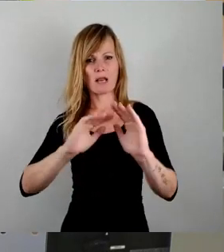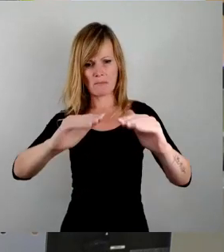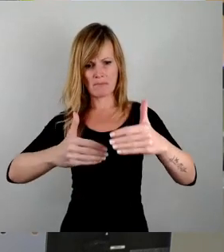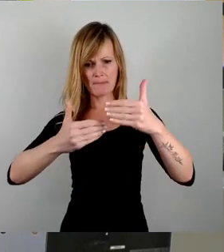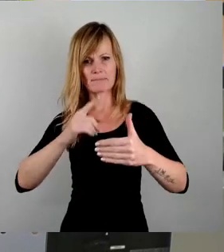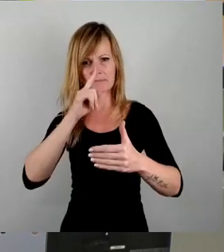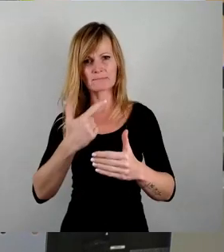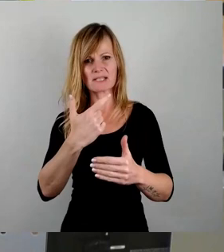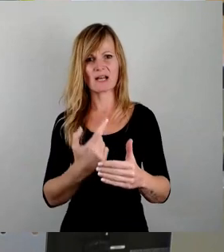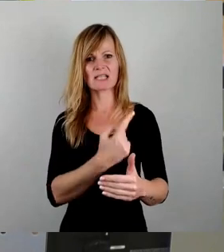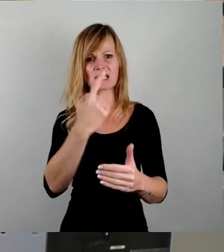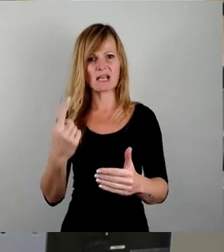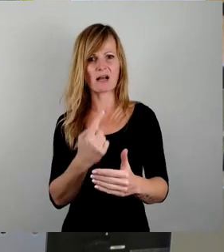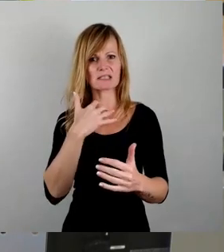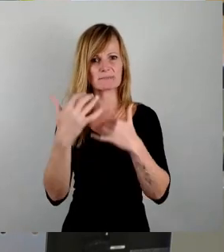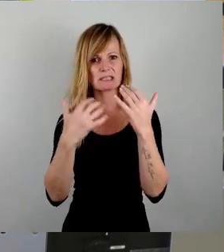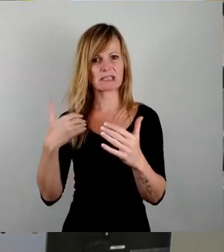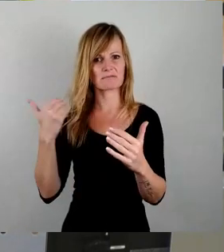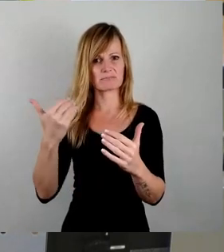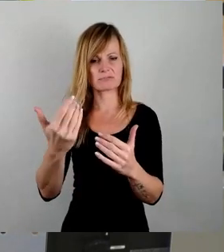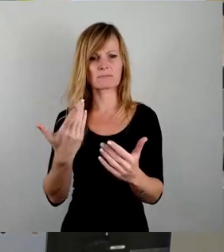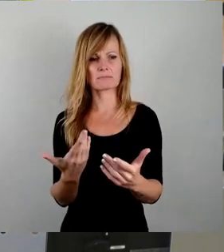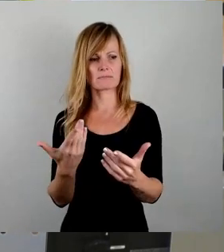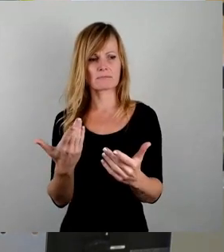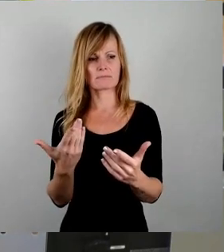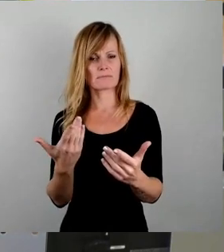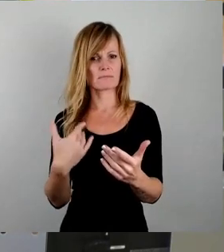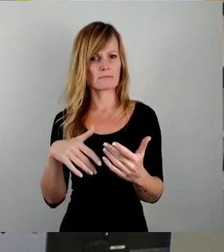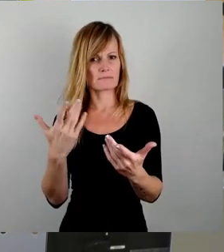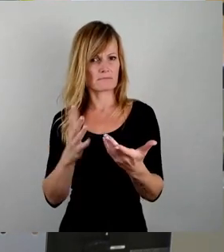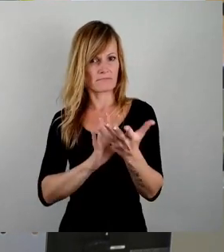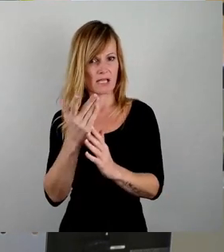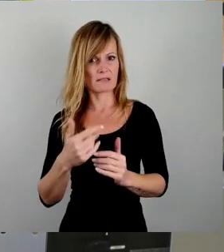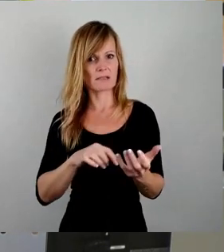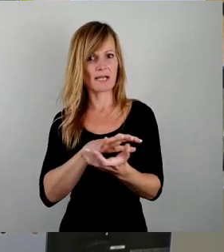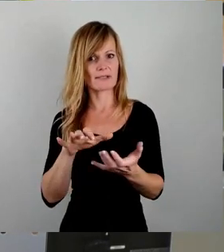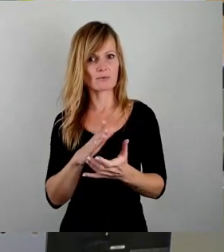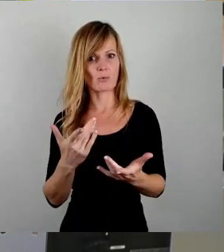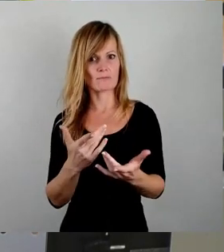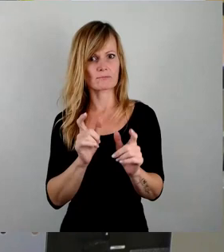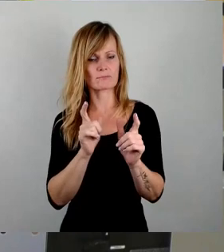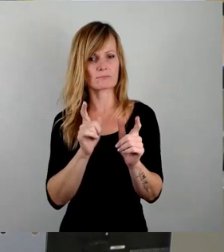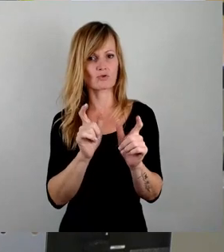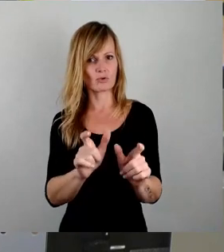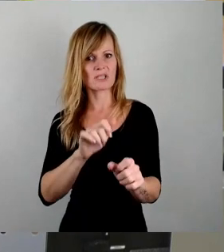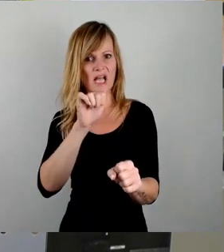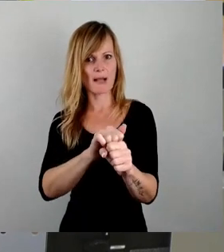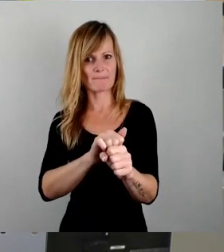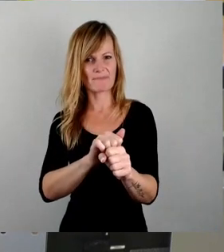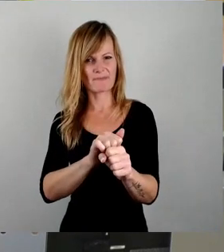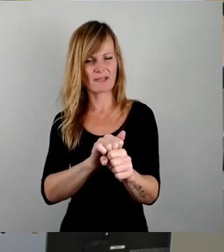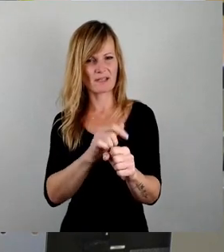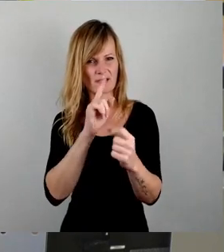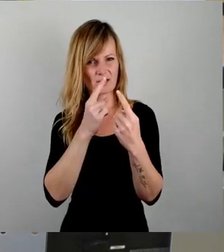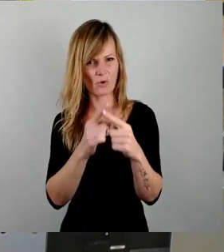-Jahres-Berichten des Brand- und Katastrophenschutzamtes sonst kein Ergebnis unter